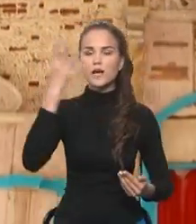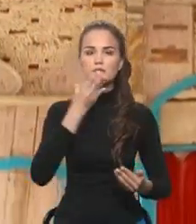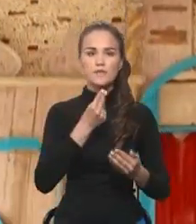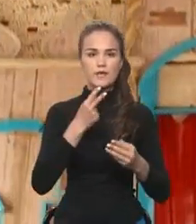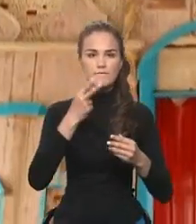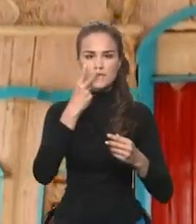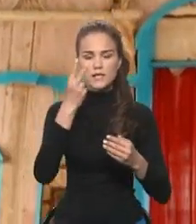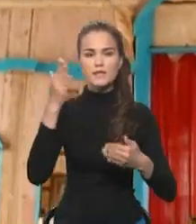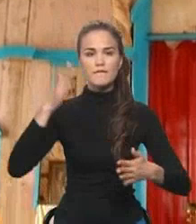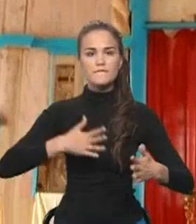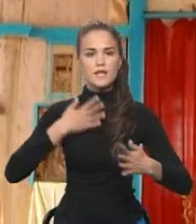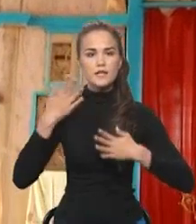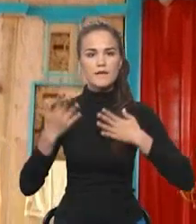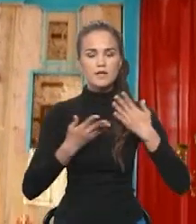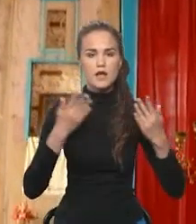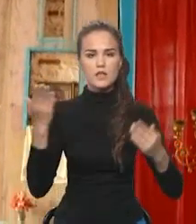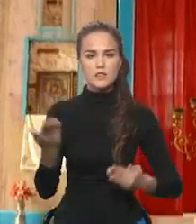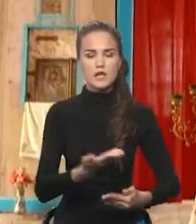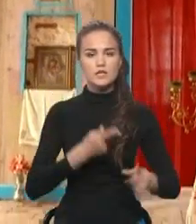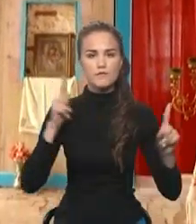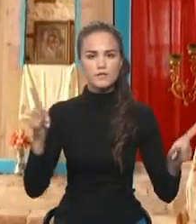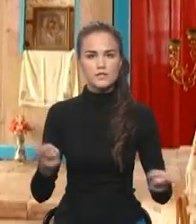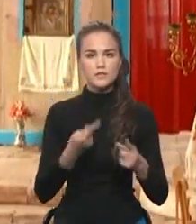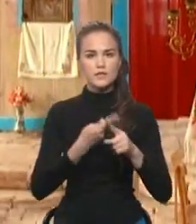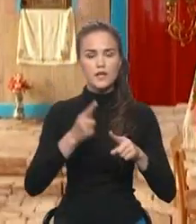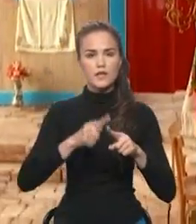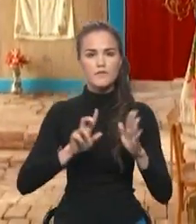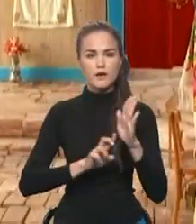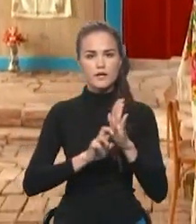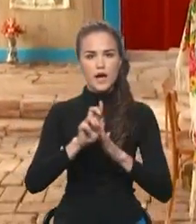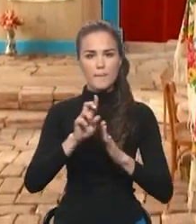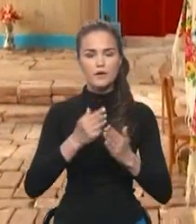взглядом вдохновляет на восстановление этого храма